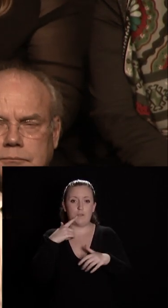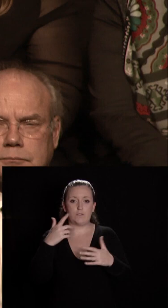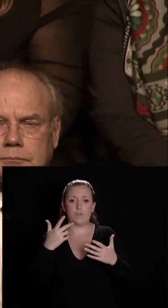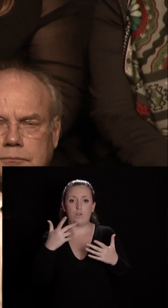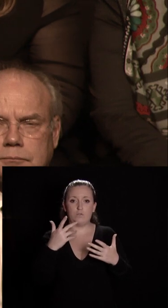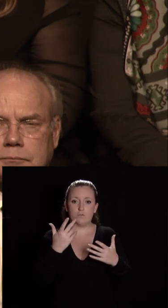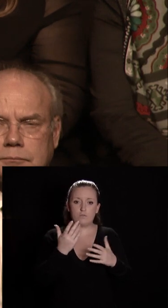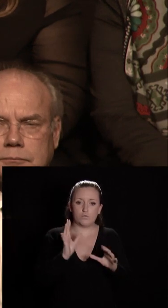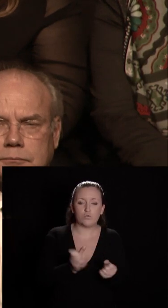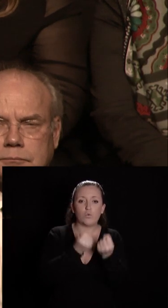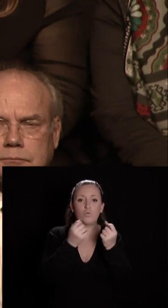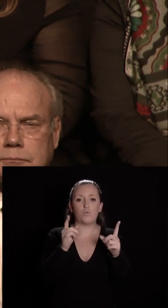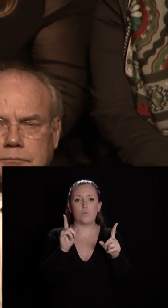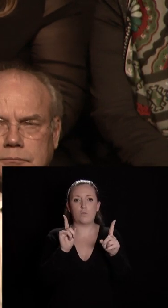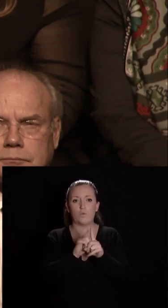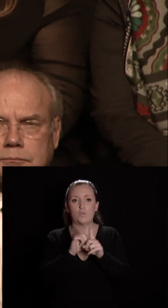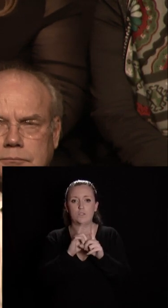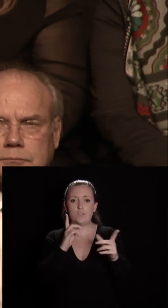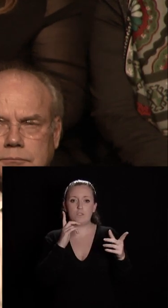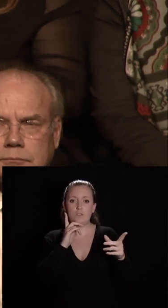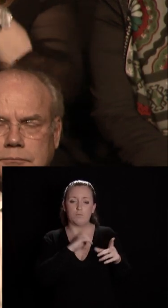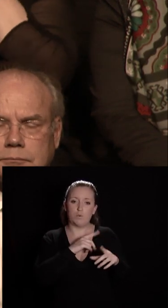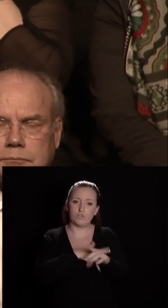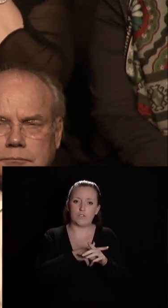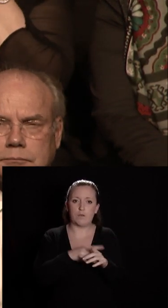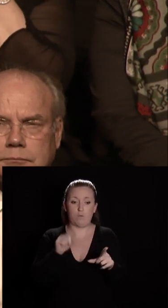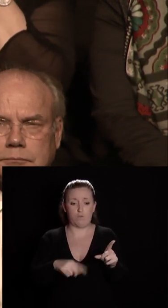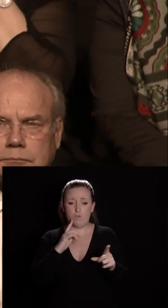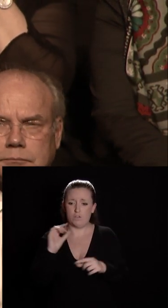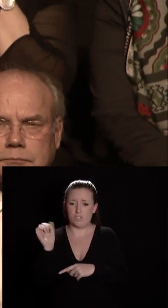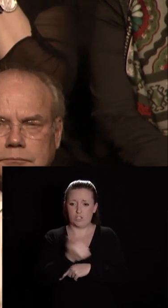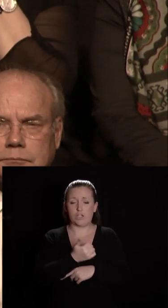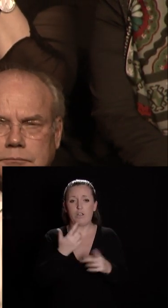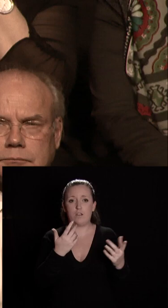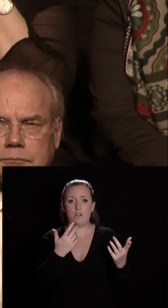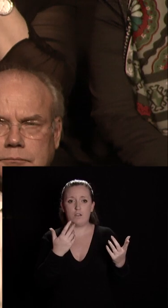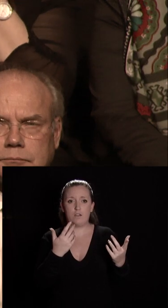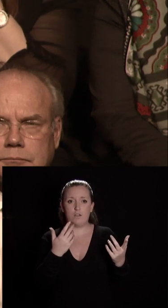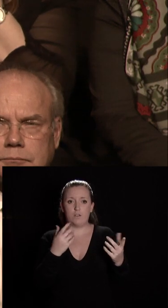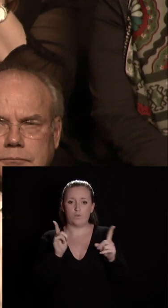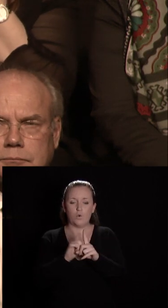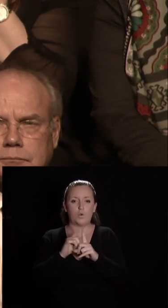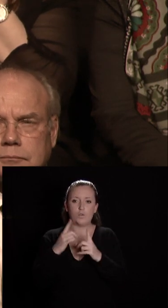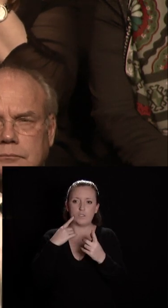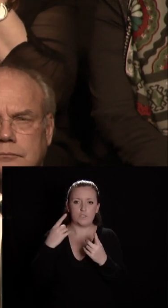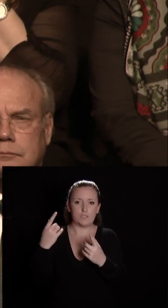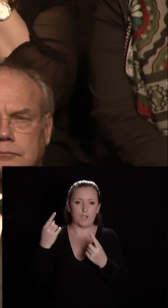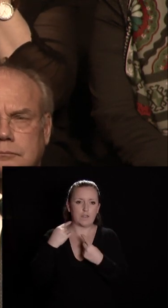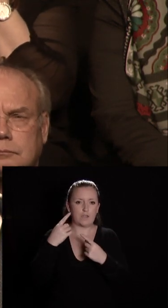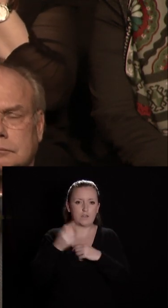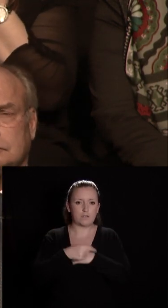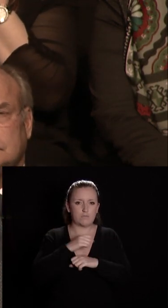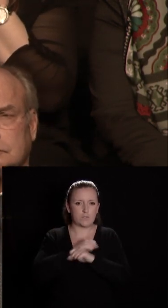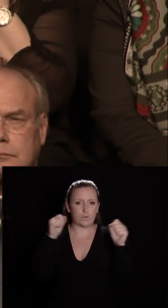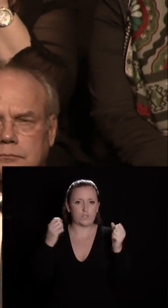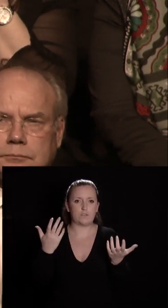secours qui doivent notamment faire en permanence face on l'oublie trop facilement à la menace terroriste comme